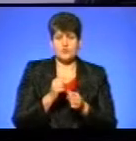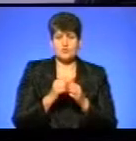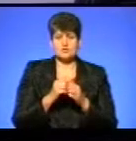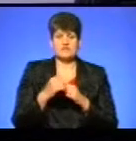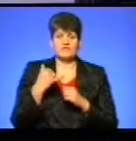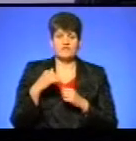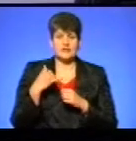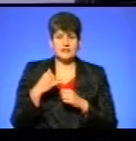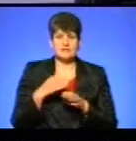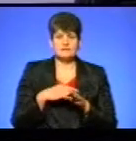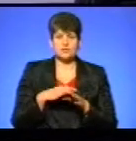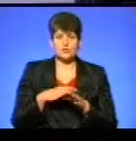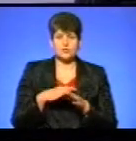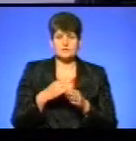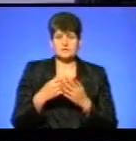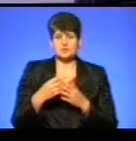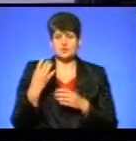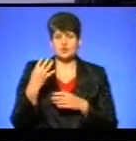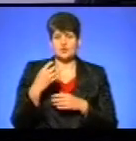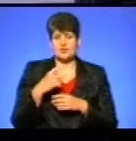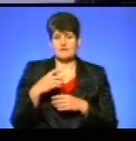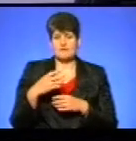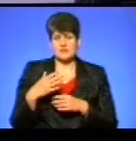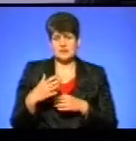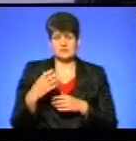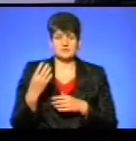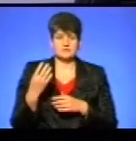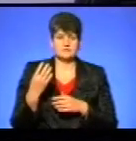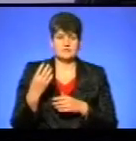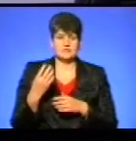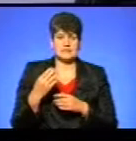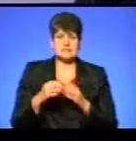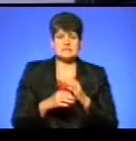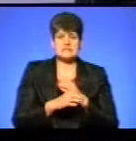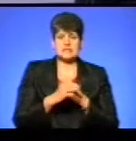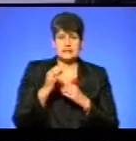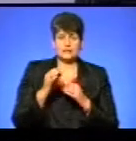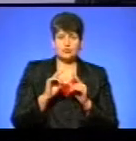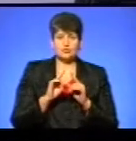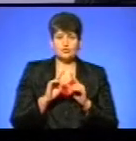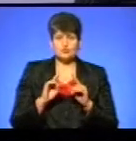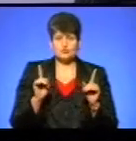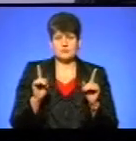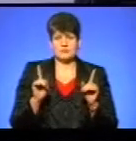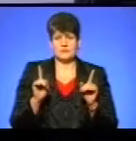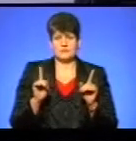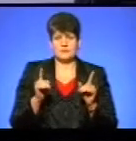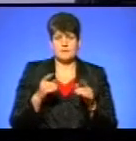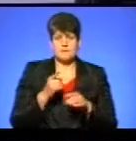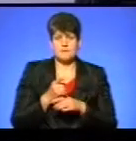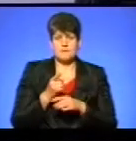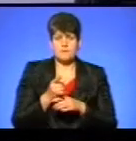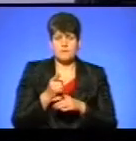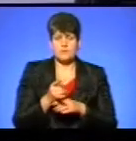якщо виконується, то хвилин 40, 40 східного особливого пробки від СБУ